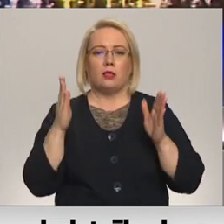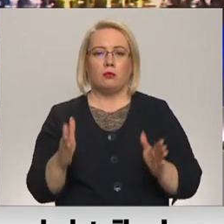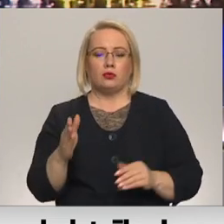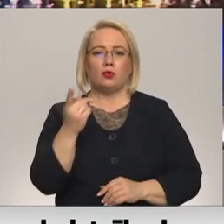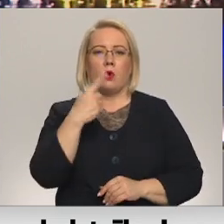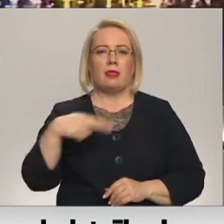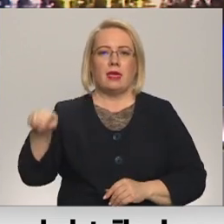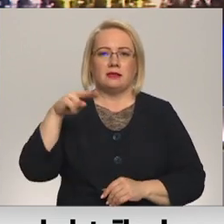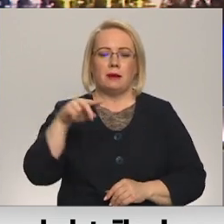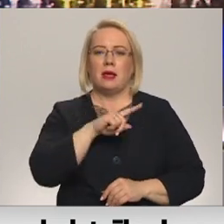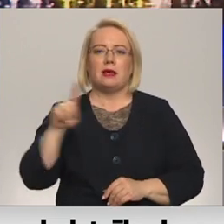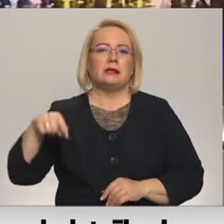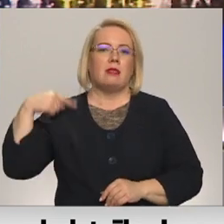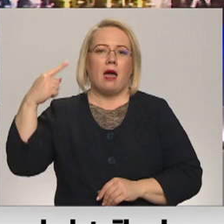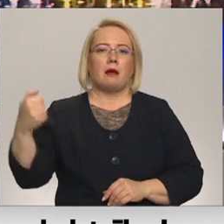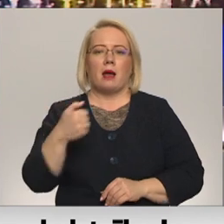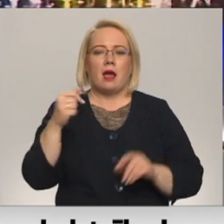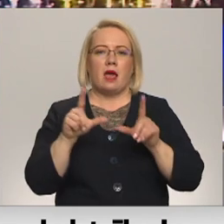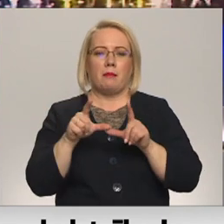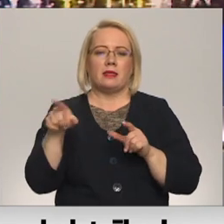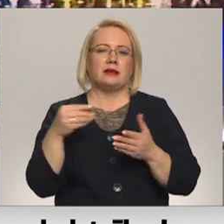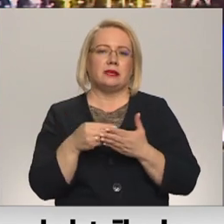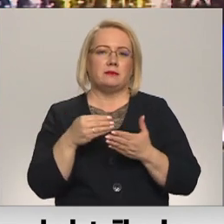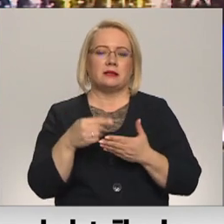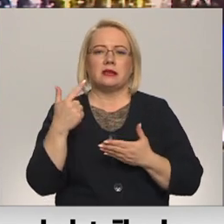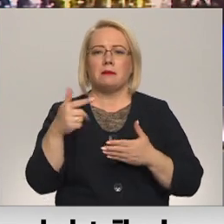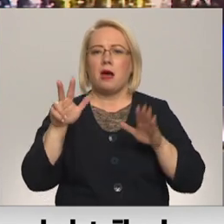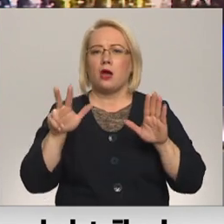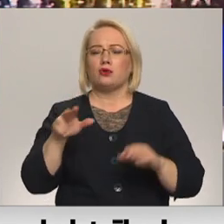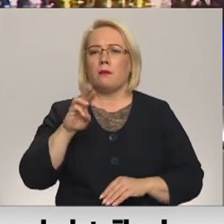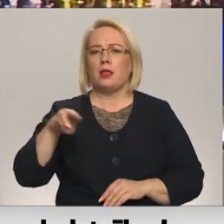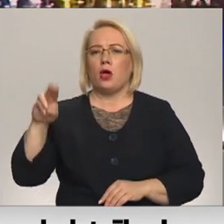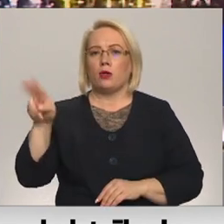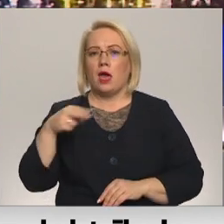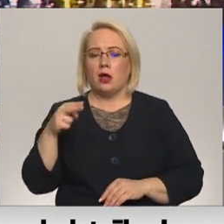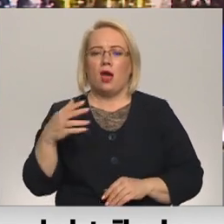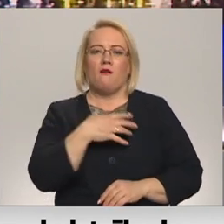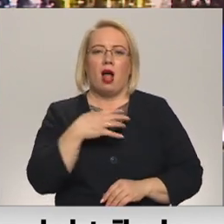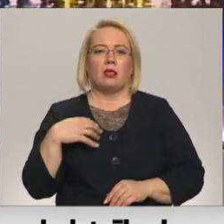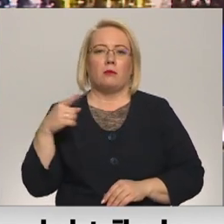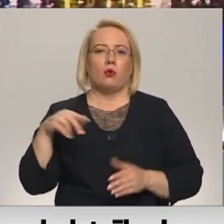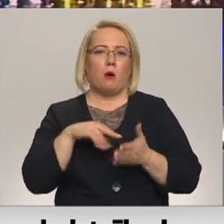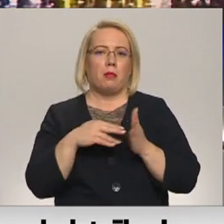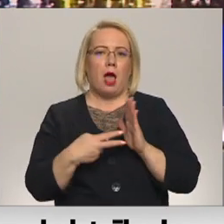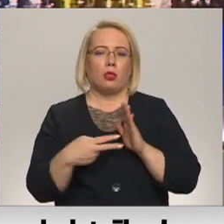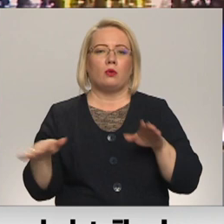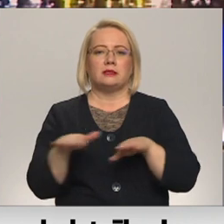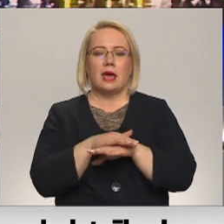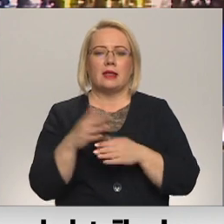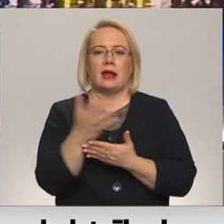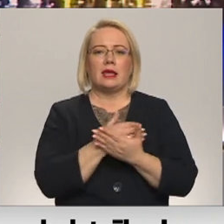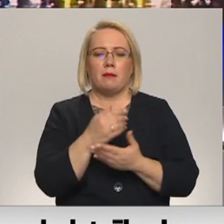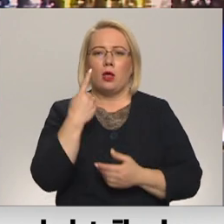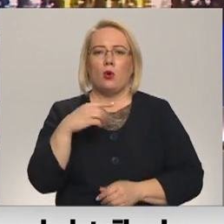decembra līdz nākamā gada aprīlim. Tas izmaksās aptuveni 78 miljonus eiro, ko valdība plāno sekt ar ieņēmumiem no